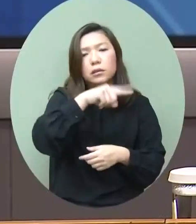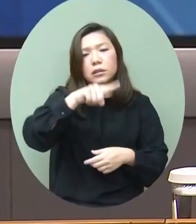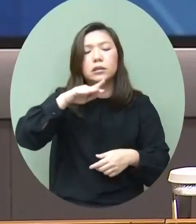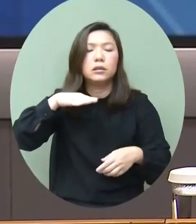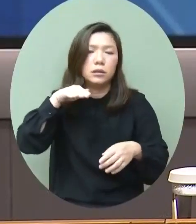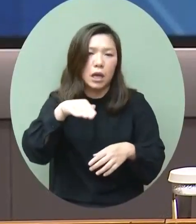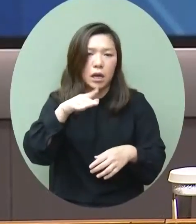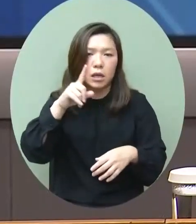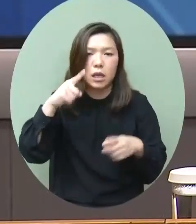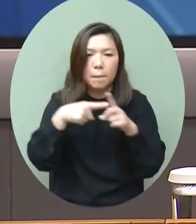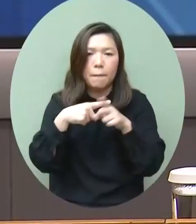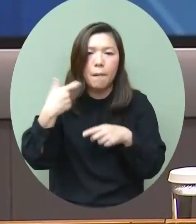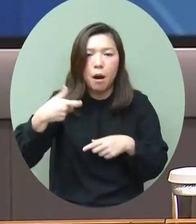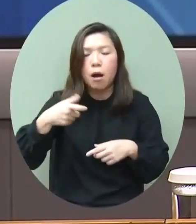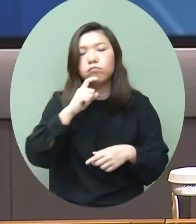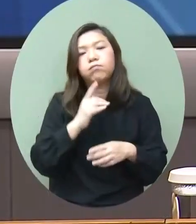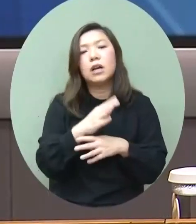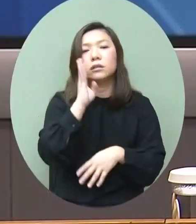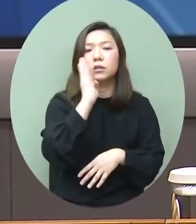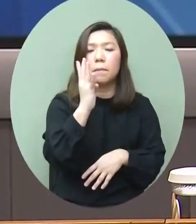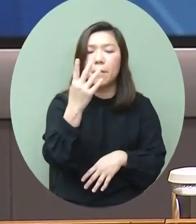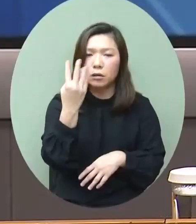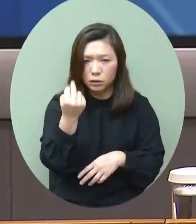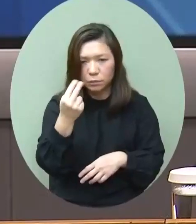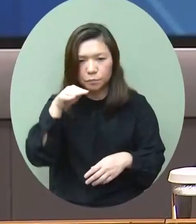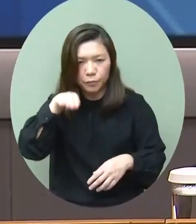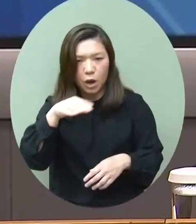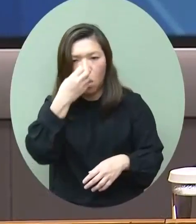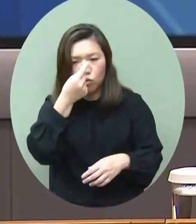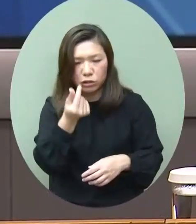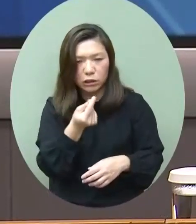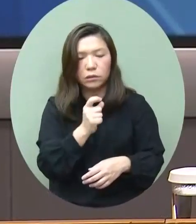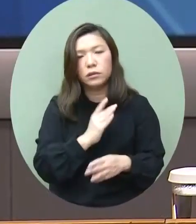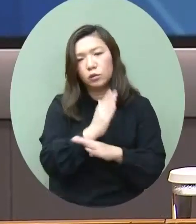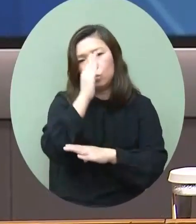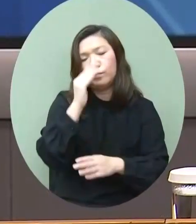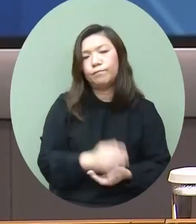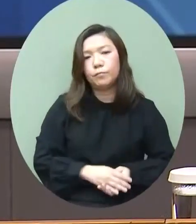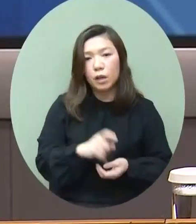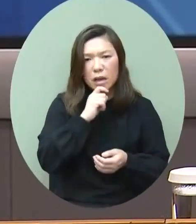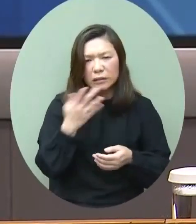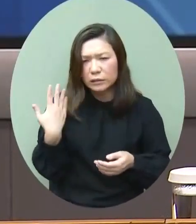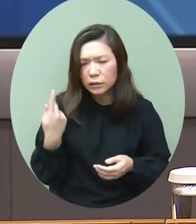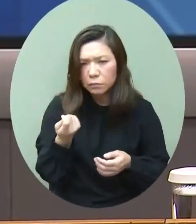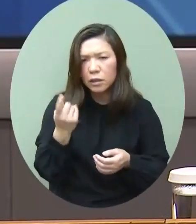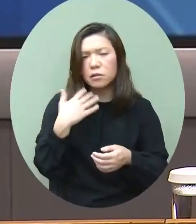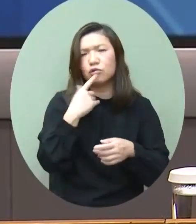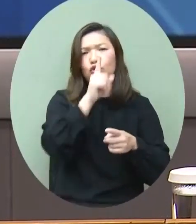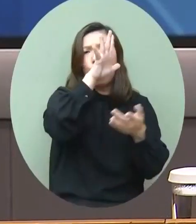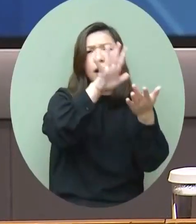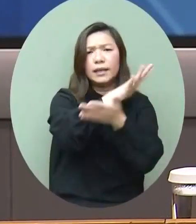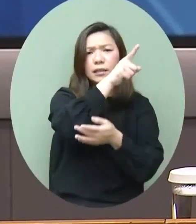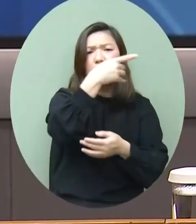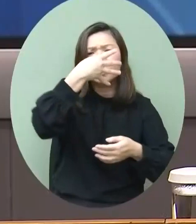以及420億港元的全部接近或者高於去年第四季的數字